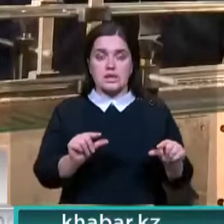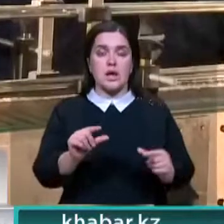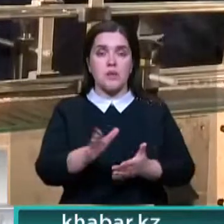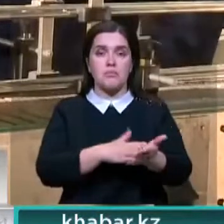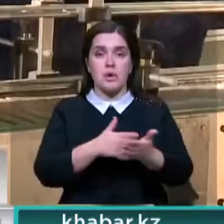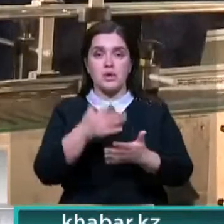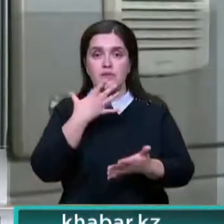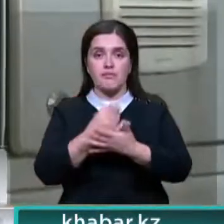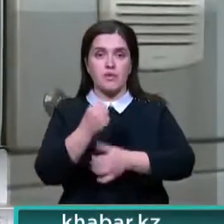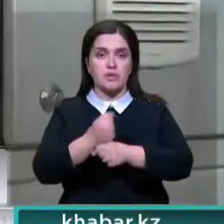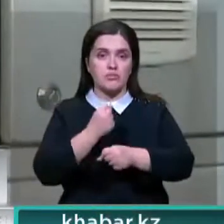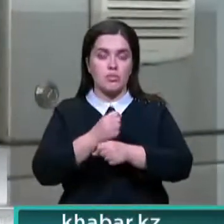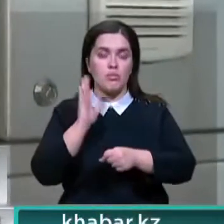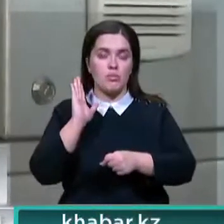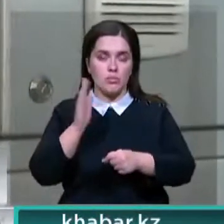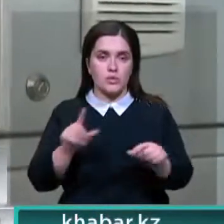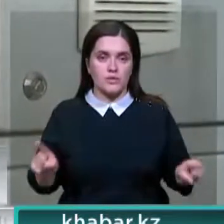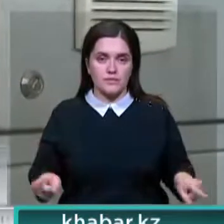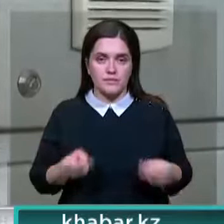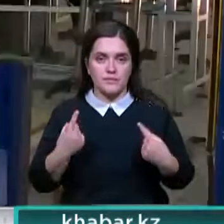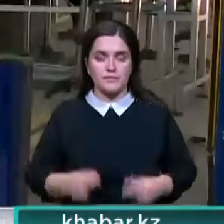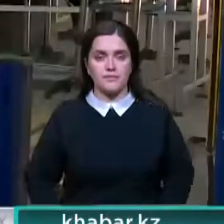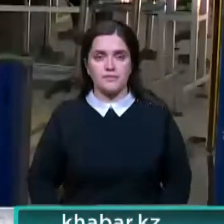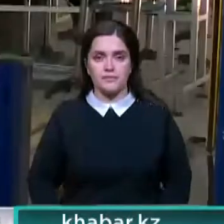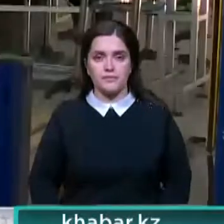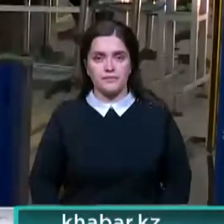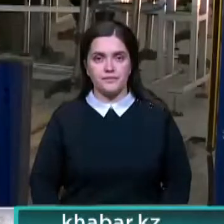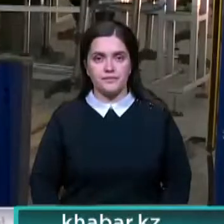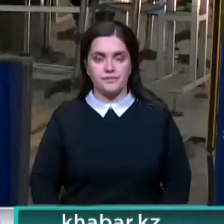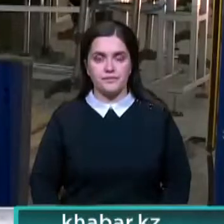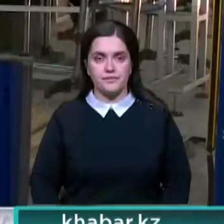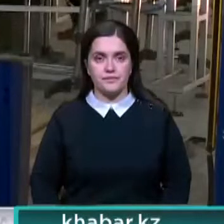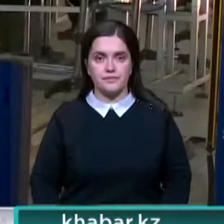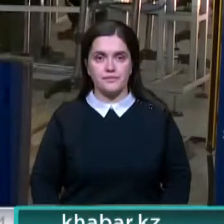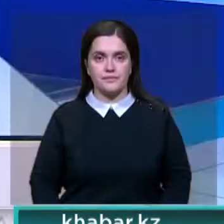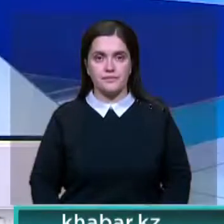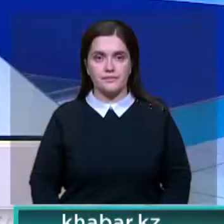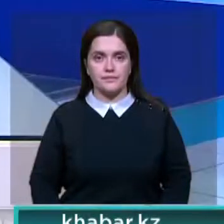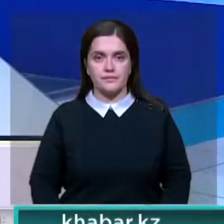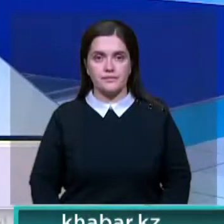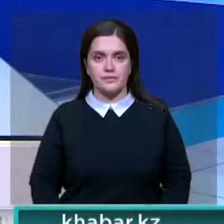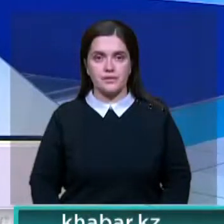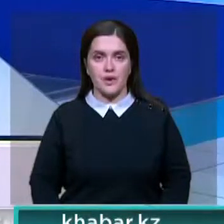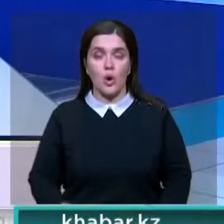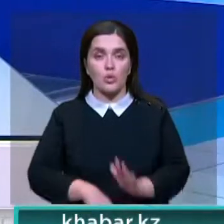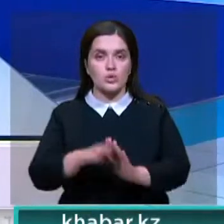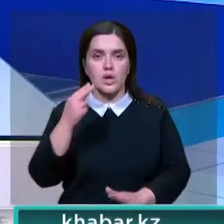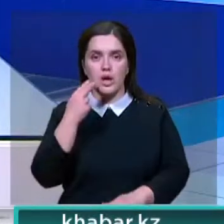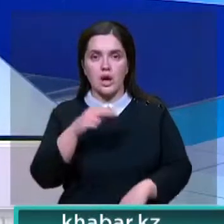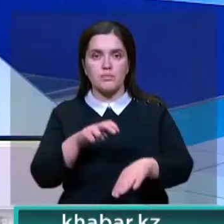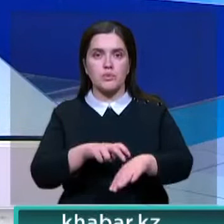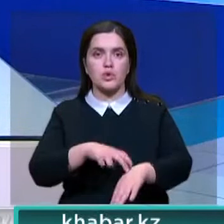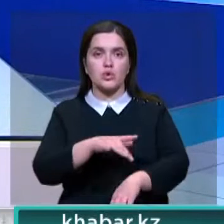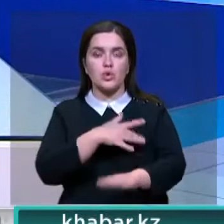отечественной переработки откроется второе дыхание. Артем Грапов, Сергей Тартенберг, Куснаяская область. Итоги дня. Повысить качество медуслуг,